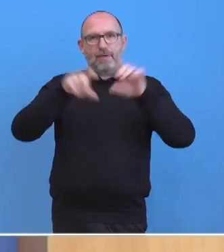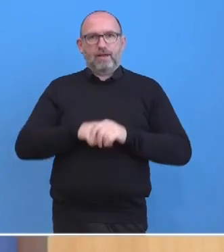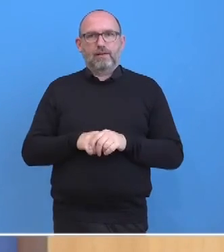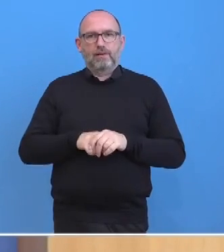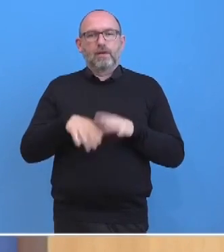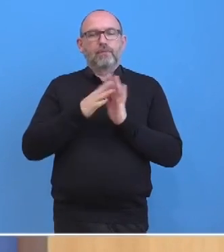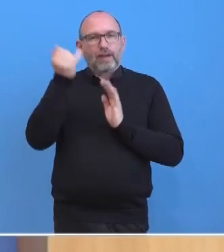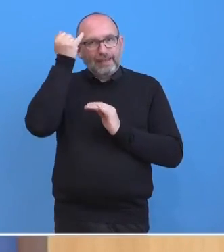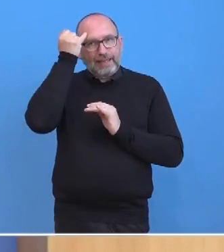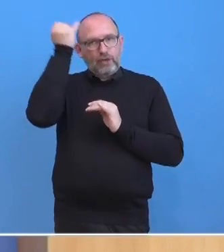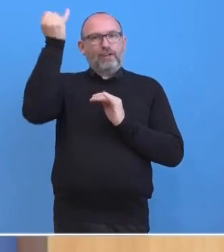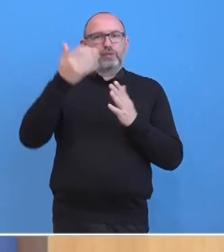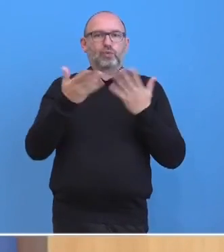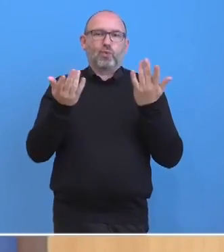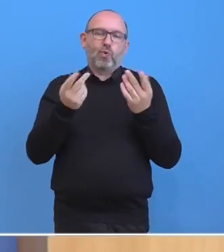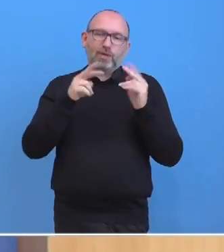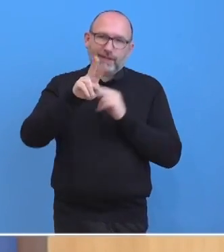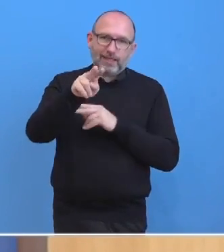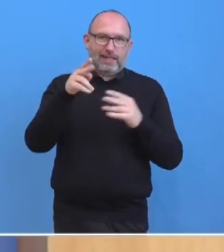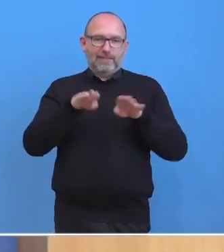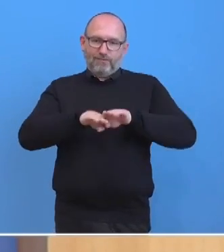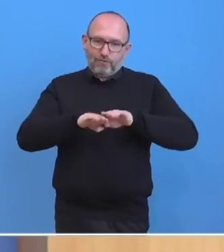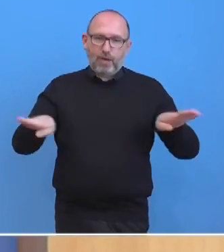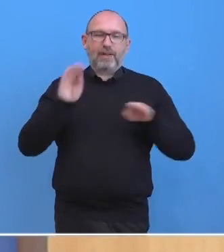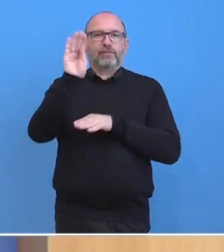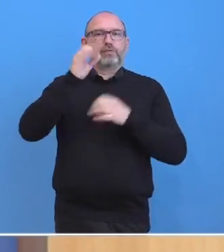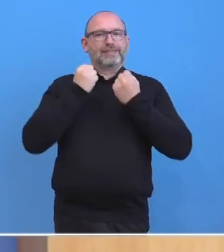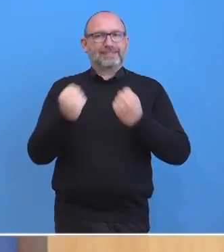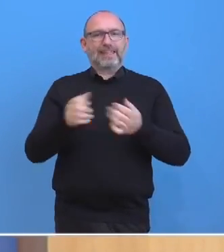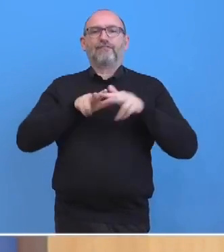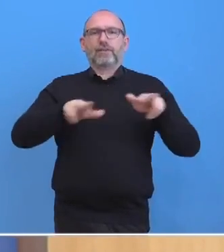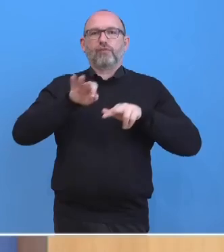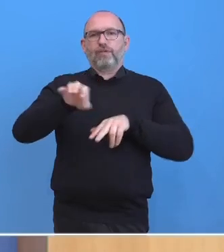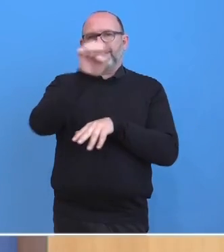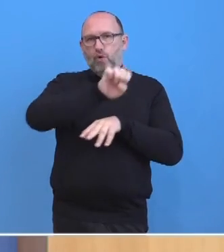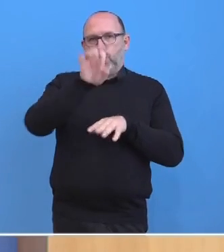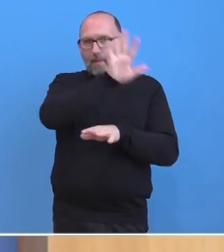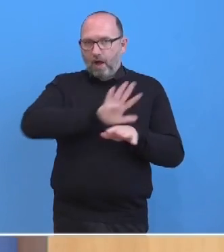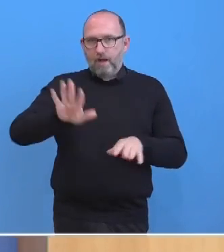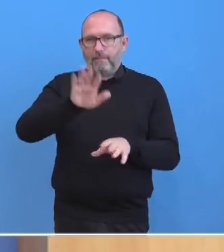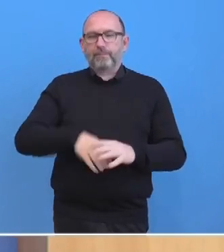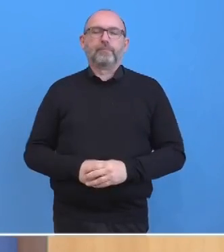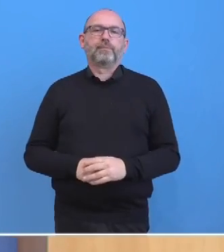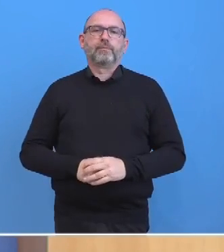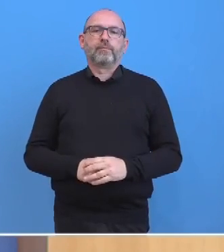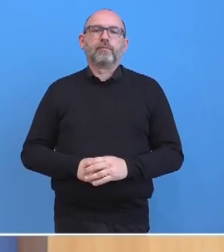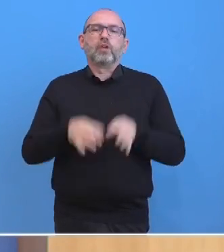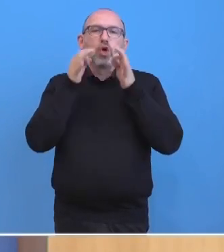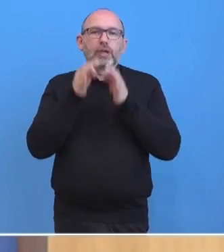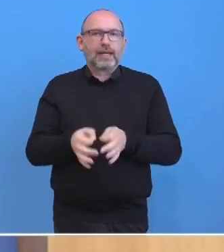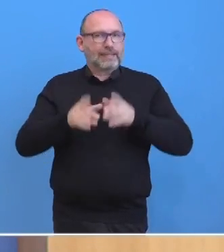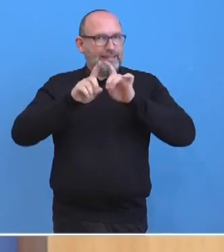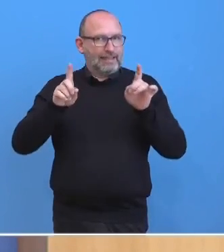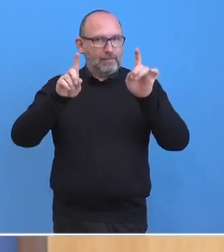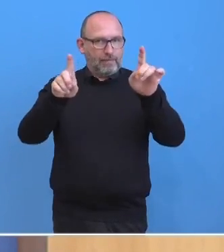bilden natürlich ein ganz wichtiges Fundament für eine zukunftssichere Wirtschaft in Europa. Konkret wird es gehen um die Beratung von